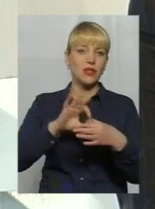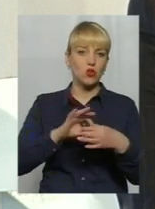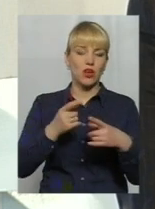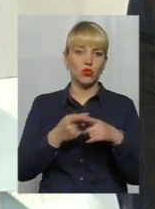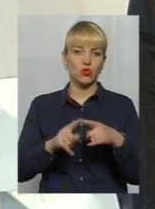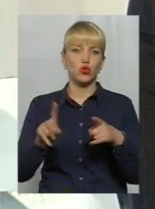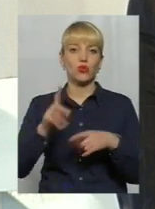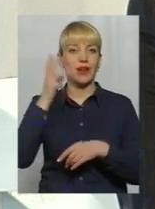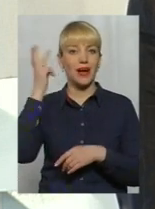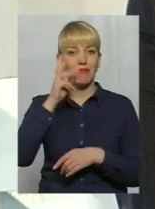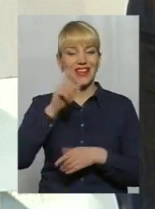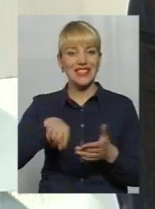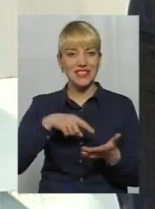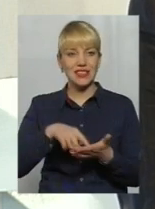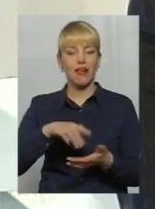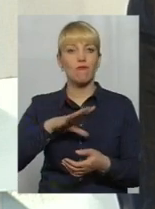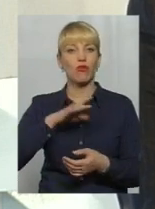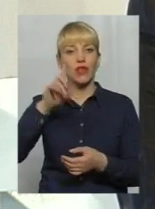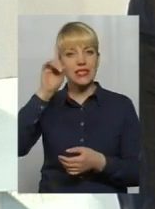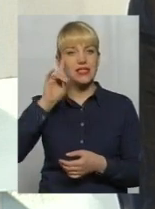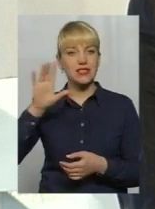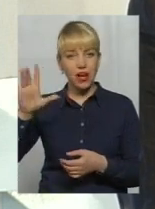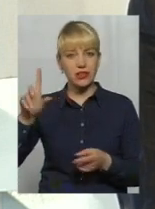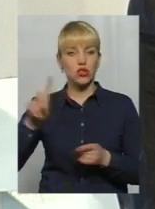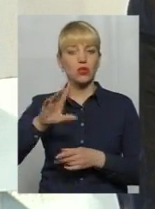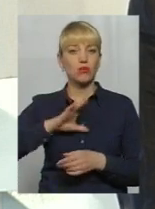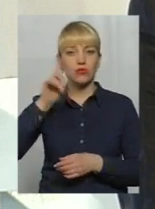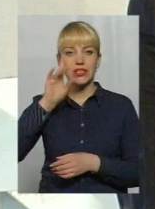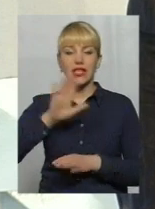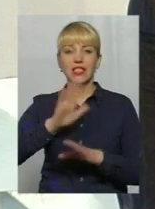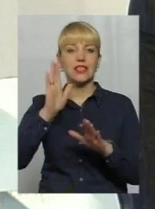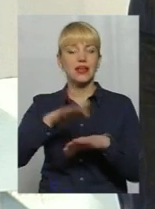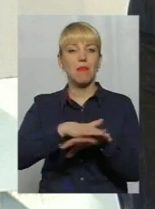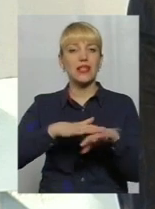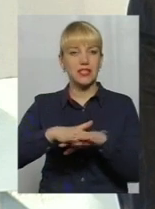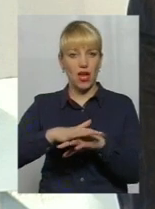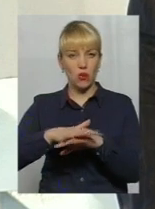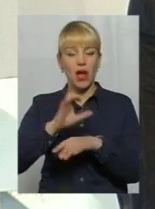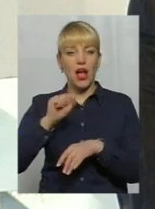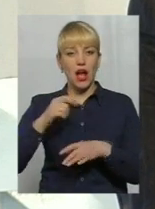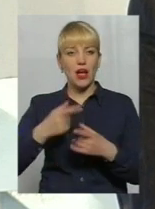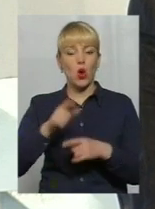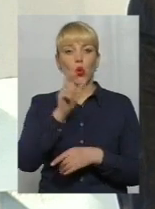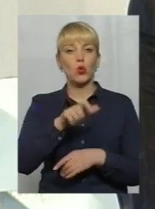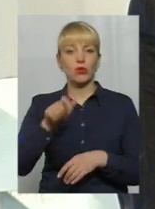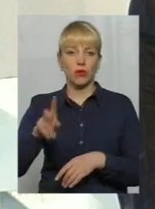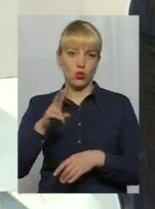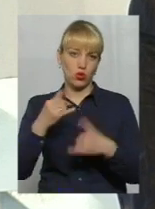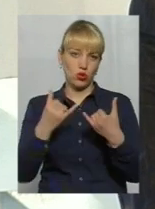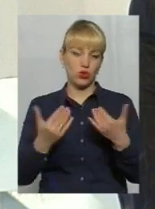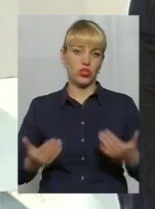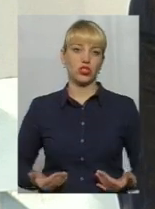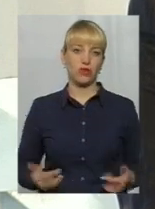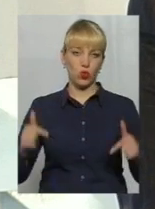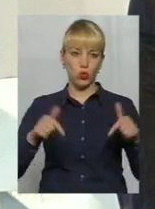був знаний, щоб Хмельницький був знаний не тільки базаром, а щоб Хмельницький був знаний людьми, які сьогодні тут живуть і